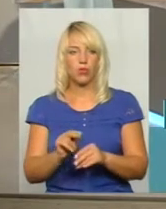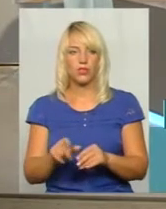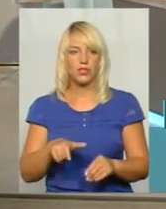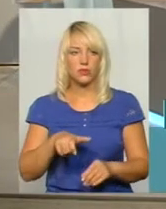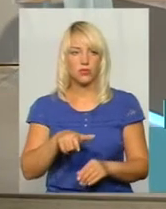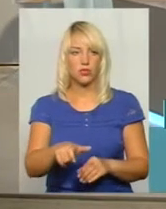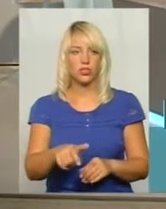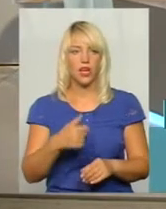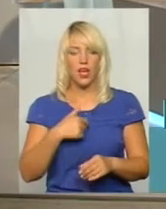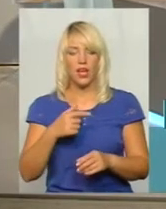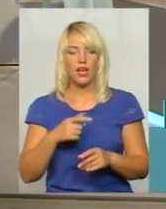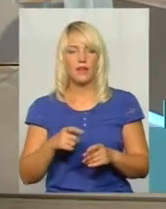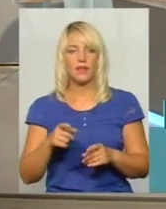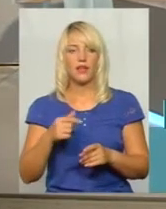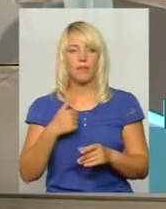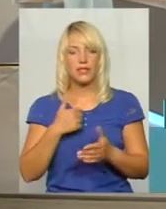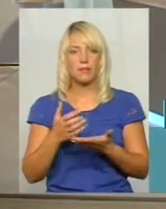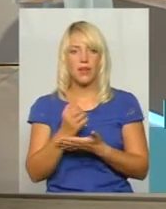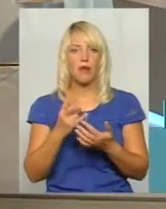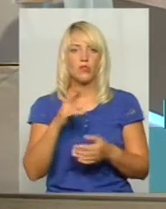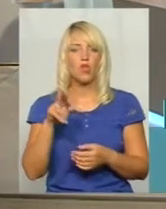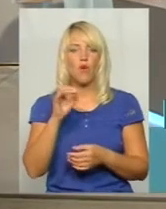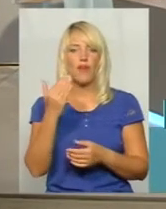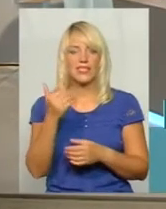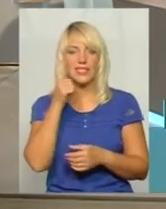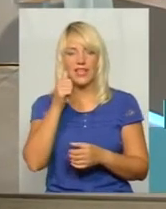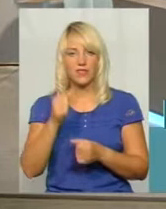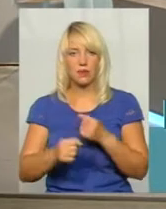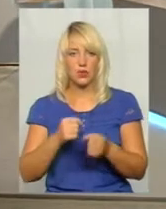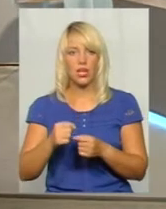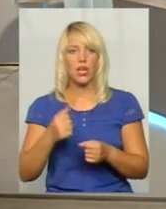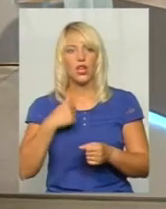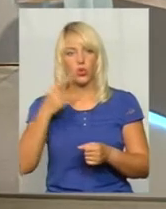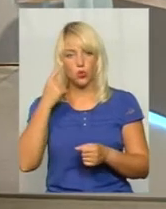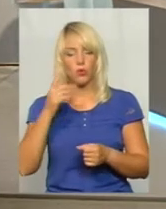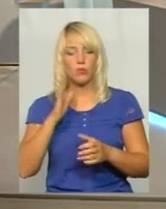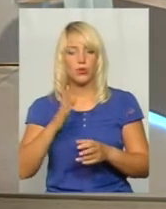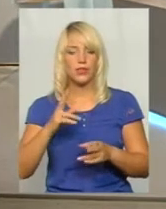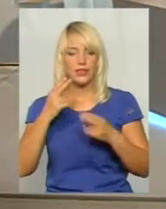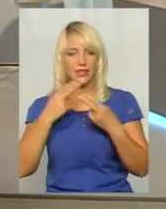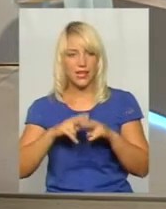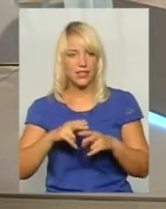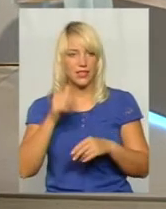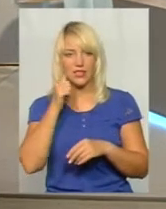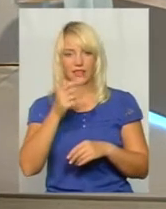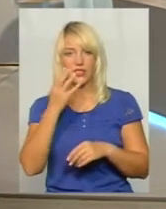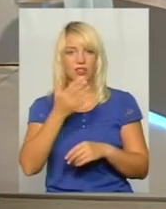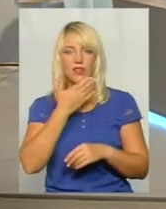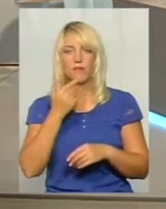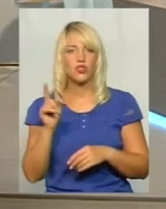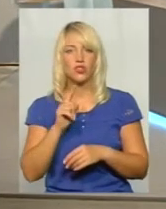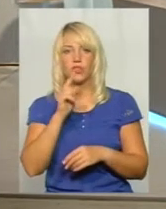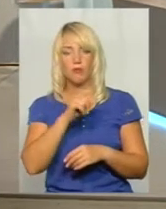-посадкової смуги. Ну, я думаю, що з неділі вже підійде техніка, тому що завтра ще немає там що